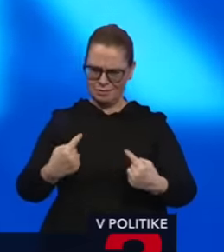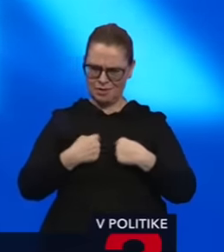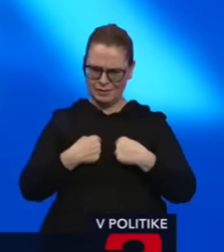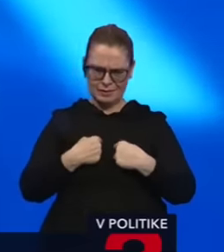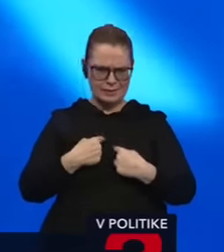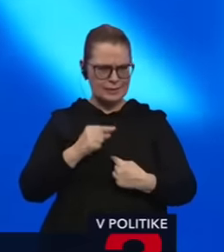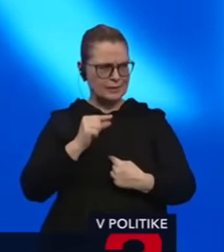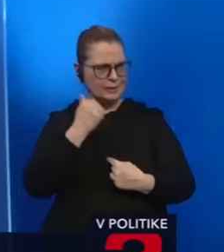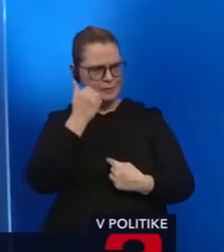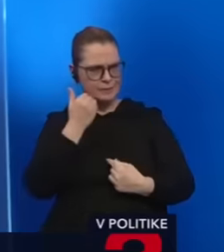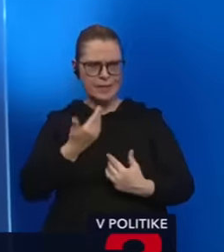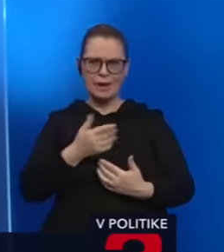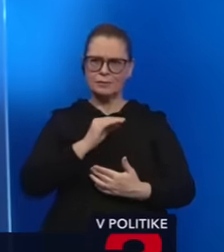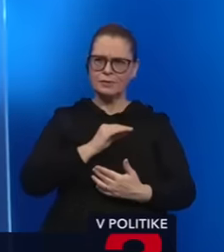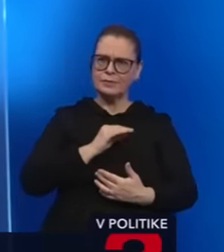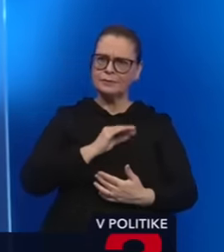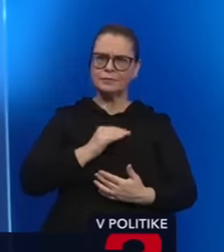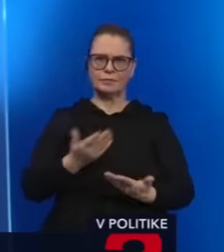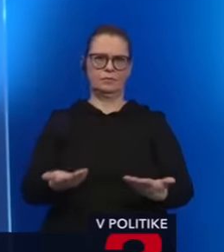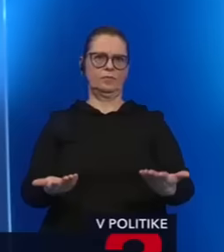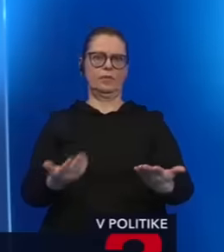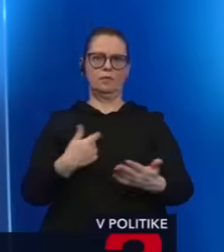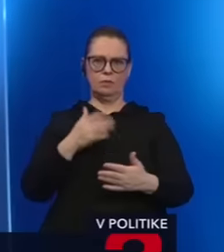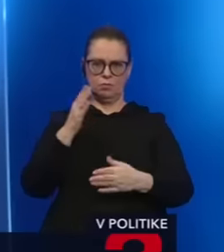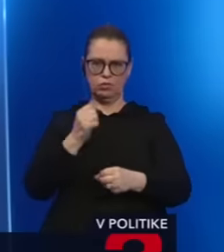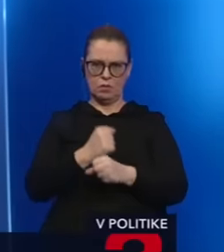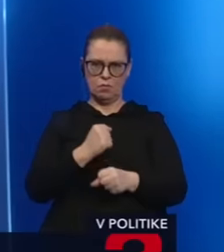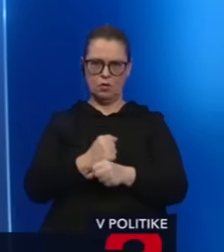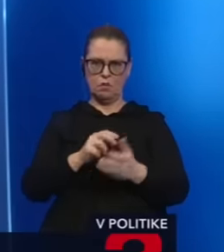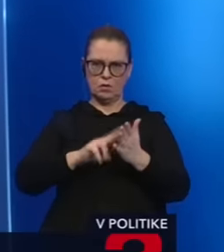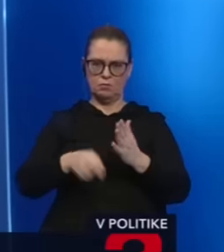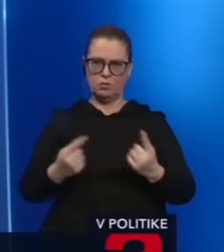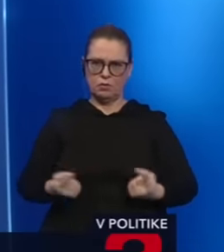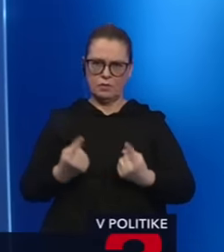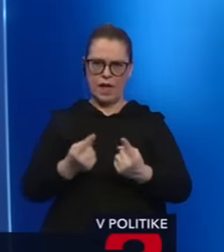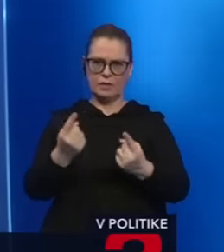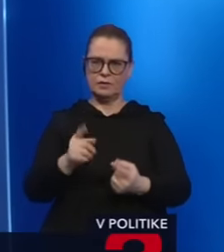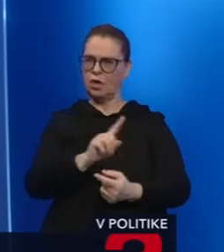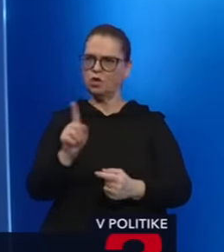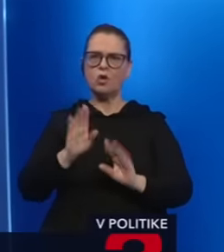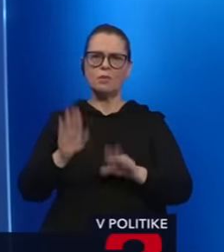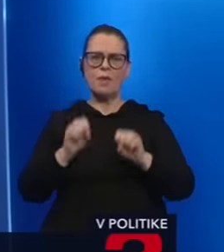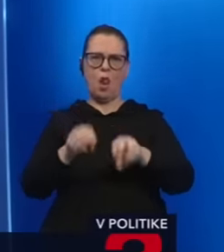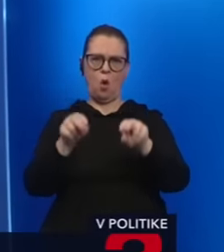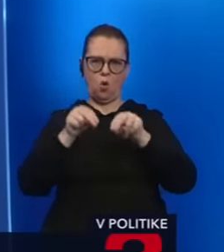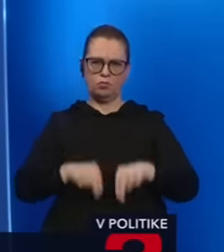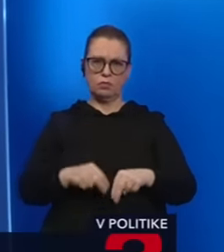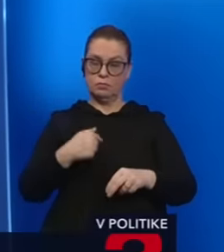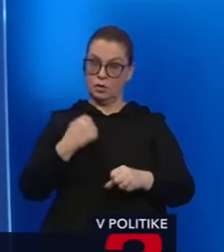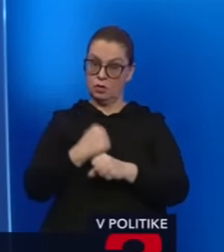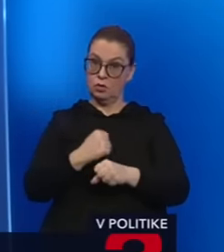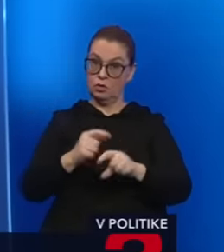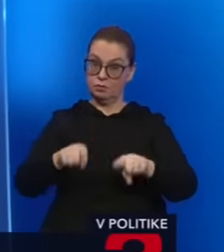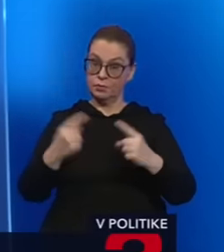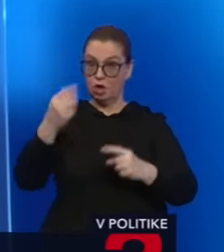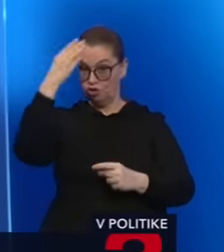alebo aspoň trocha autokorekcie. Snad nebudeme robiť podpisové akcie na to, kto mal odstúpiť. Ak urobíme my podpisovú akciu na